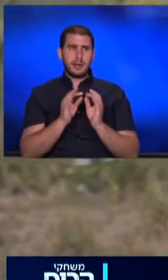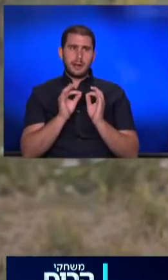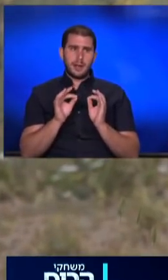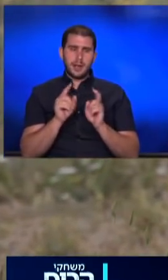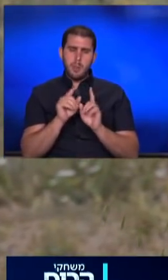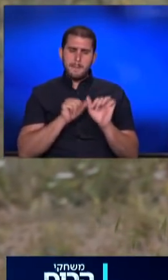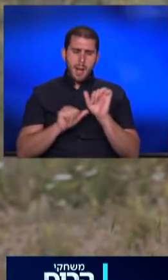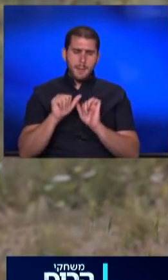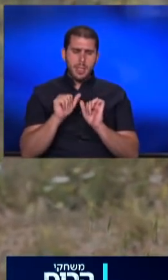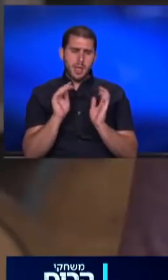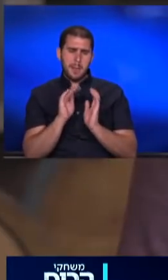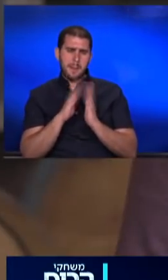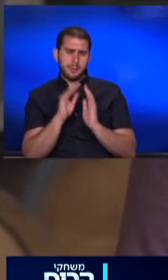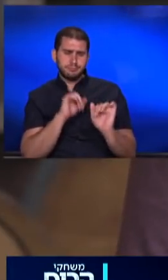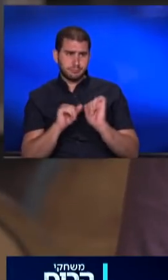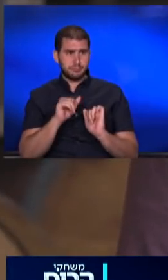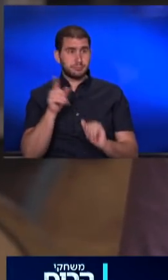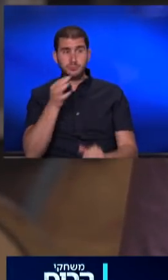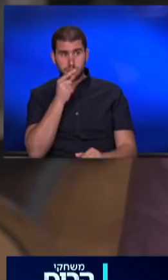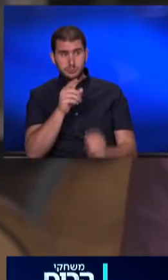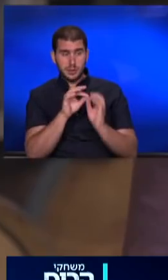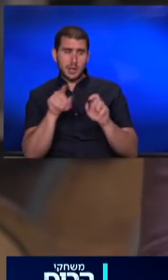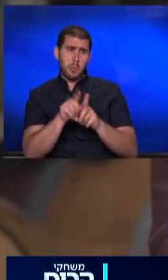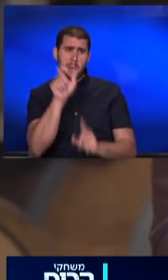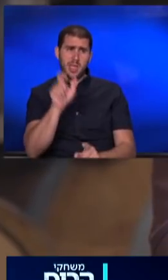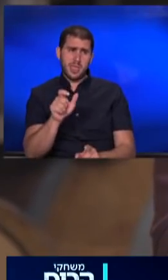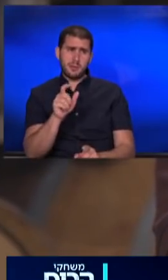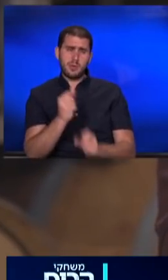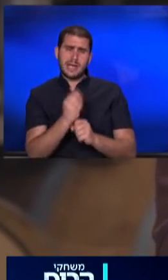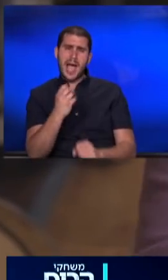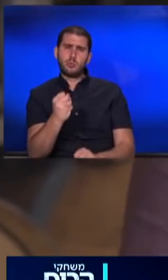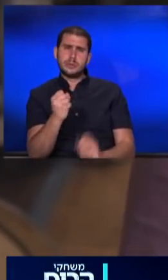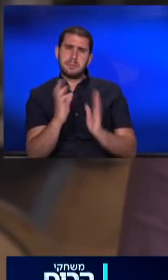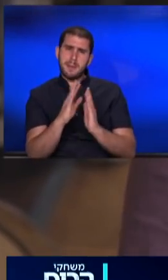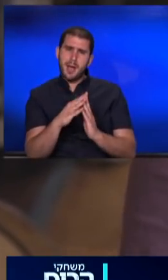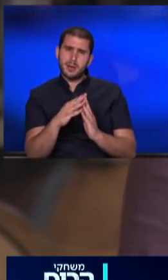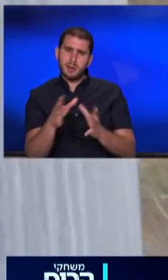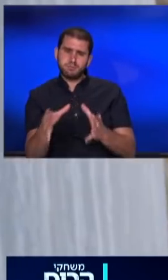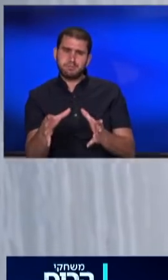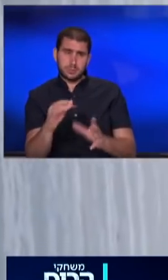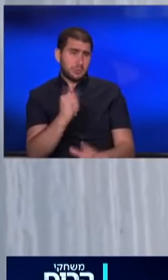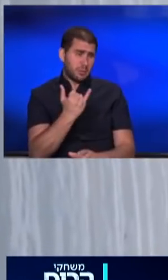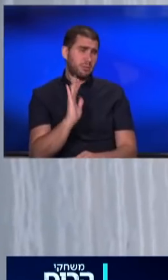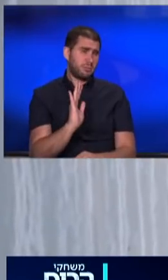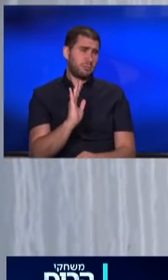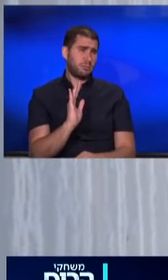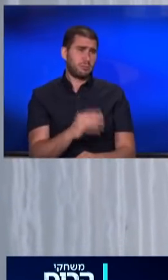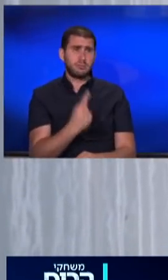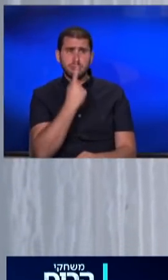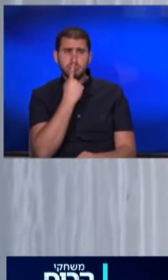מעבדה קטנה בבית. אז בסדר, התחלת כמו בנאדם שמכיל חמוצים בבית, נגיד, או משהו כזה. כן. תריכי.